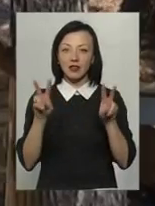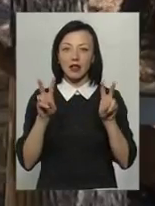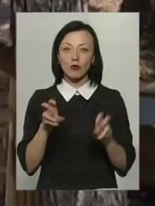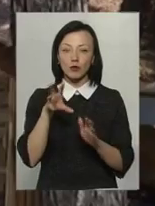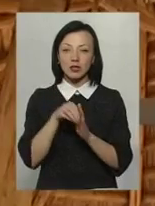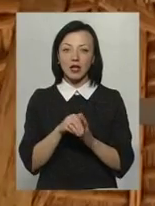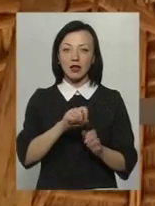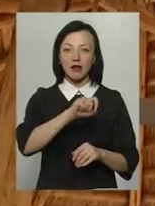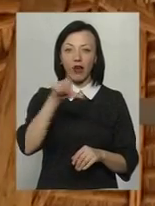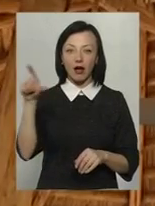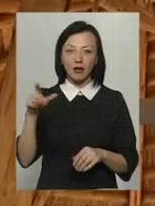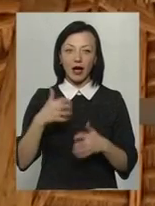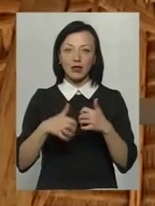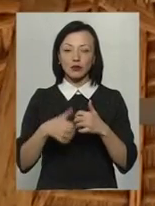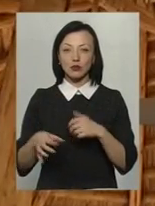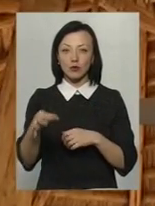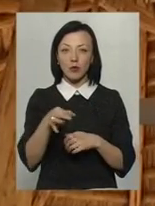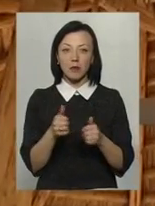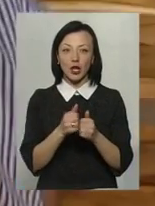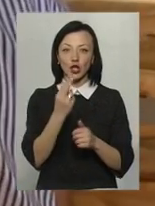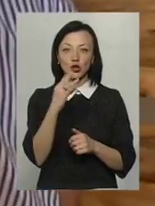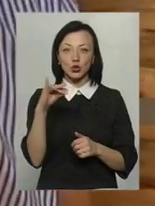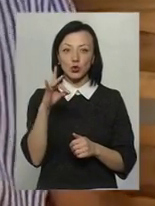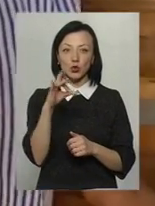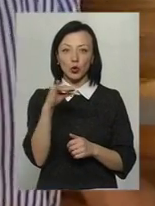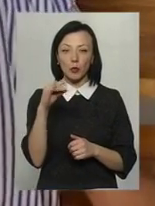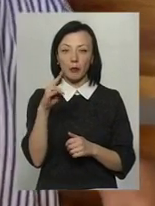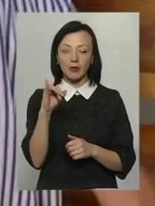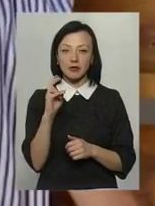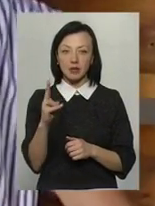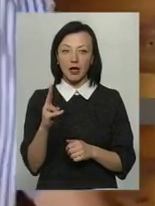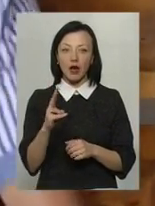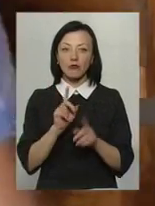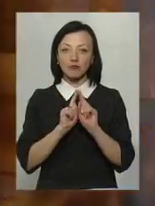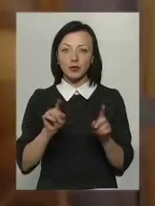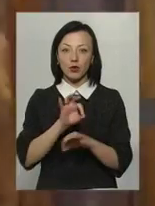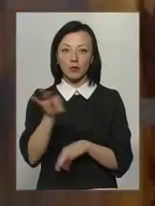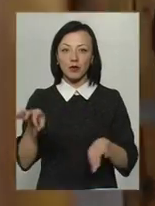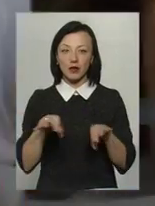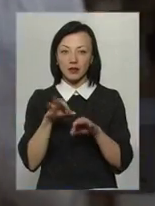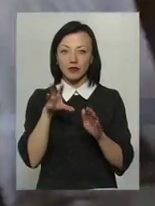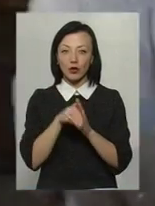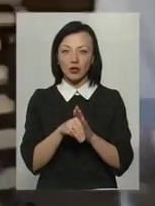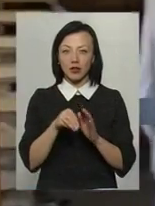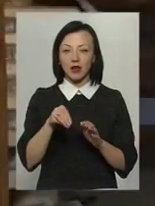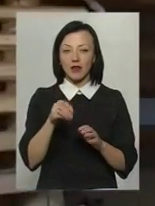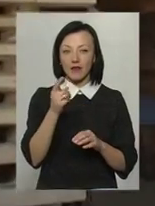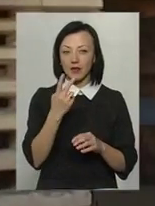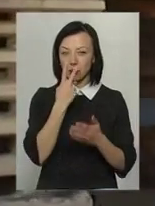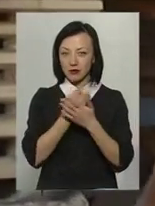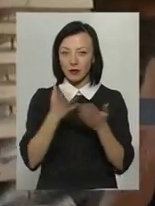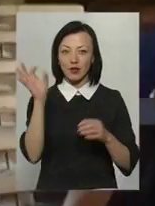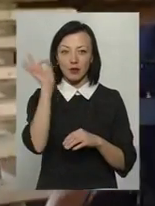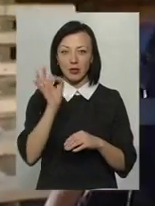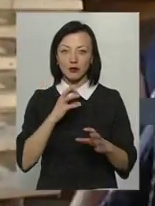Райдуга знаходиться на Херсонщині поблизу Цюрупинська. Унікальний проект утілює в життя Олексій Урсуленко. Ідеолог презентував його у